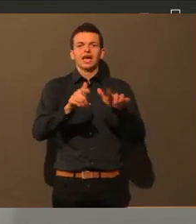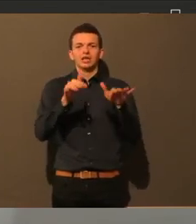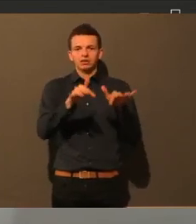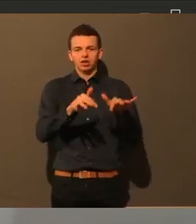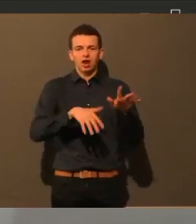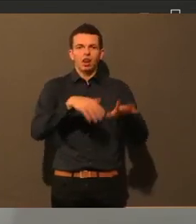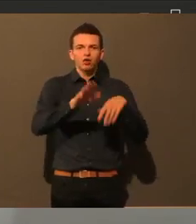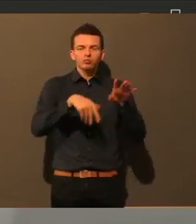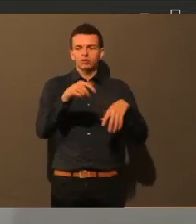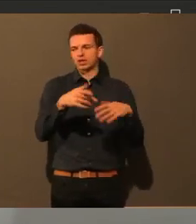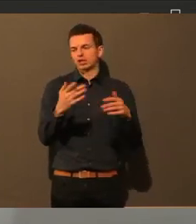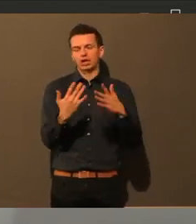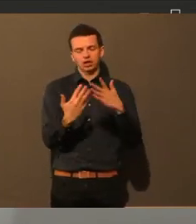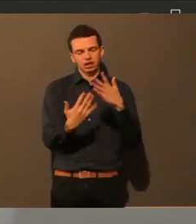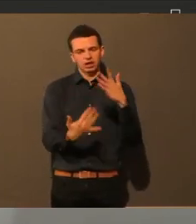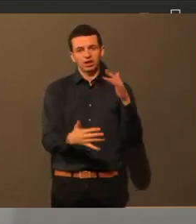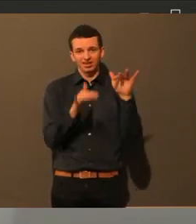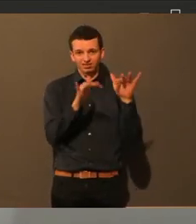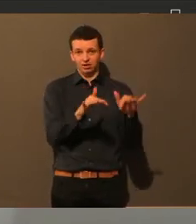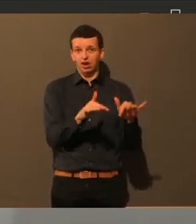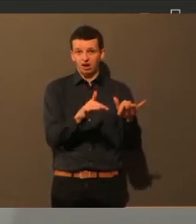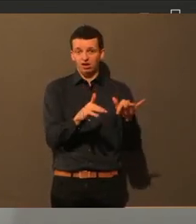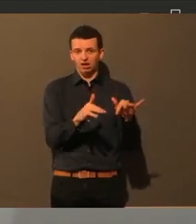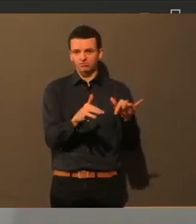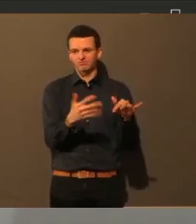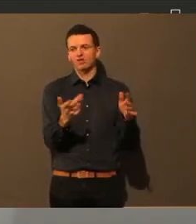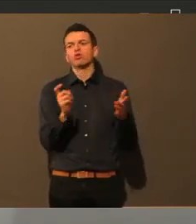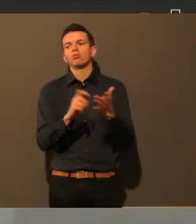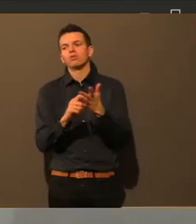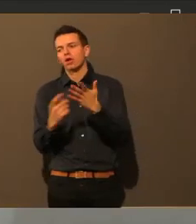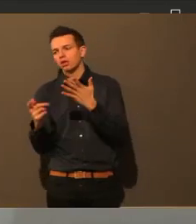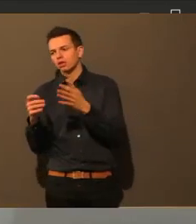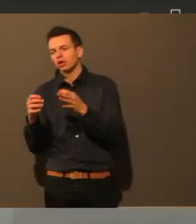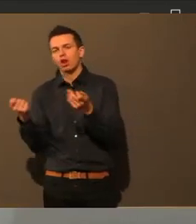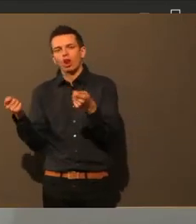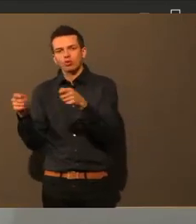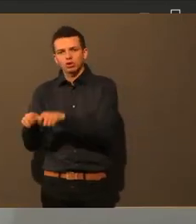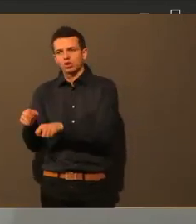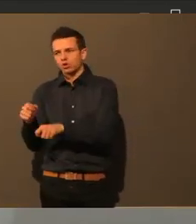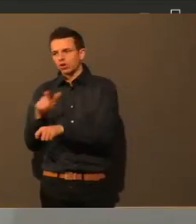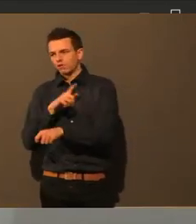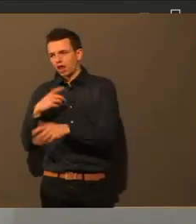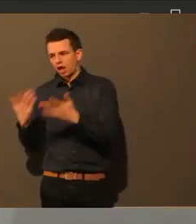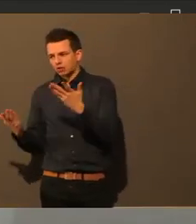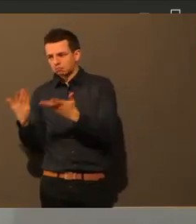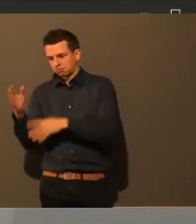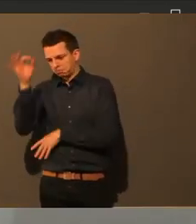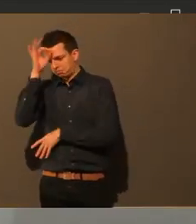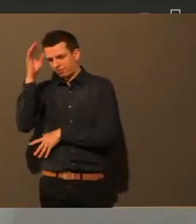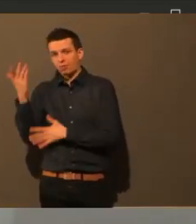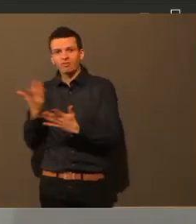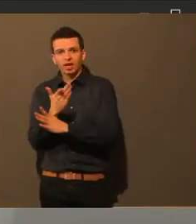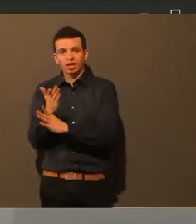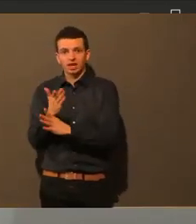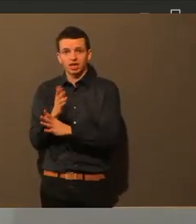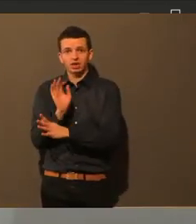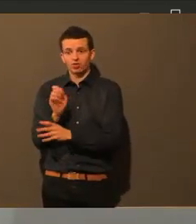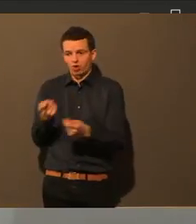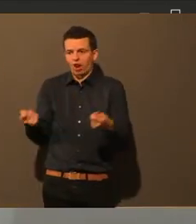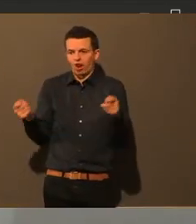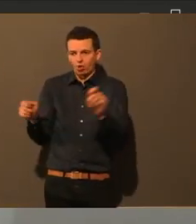weiß, wie lange das jetzt wieder weitergeht. könnten die vielleicht ihre Geräte oder könnte man da vielleicht auch irgendwie unterstützen, dass